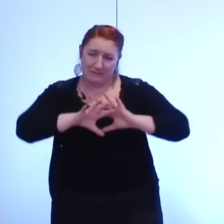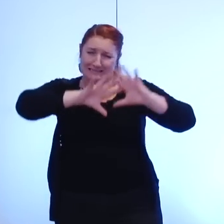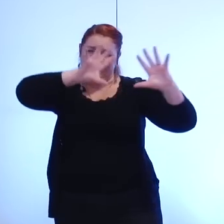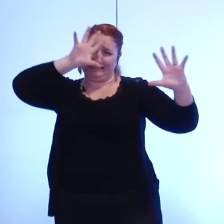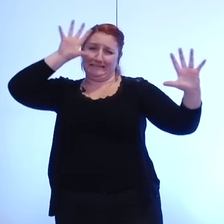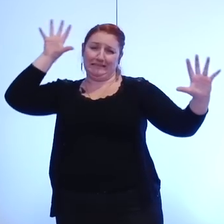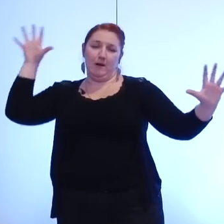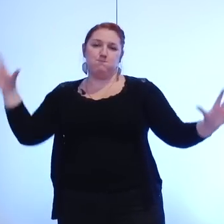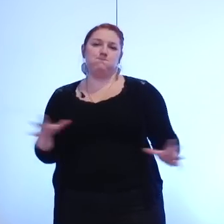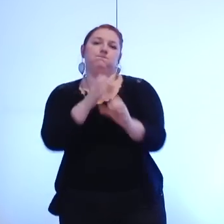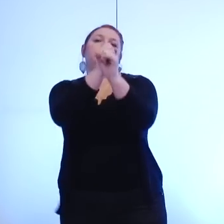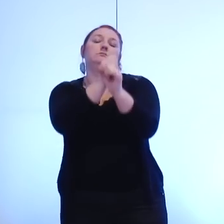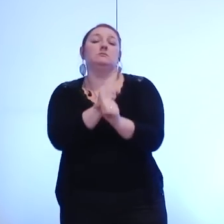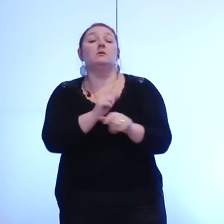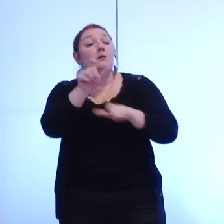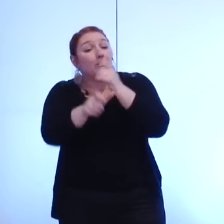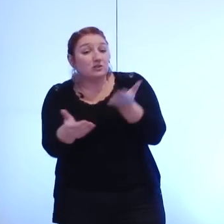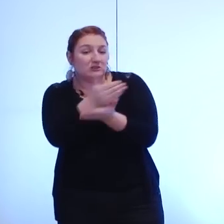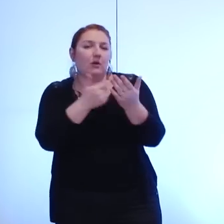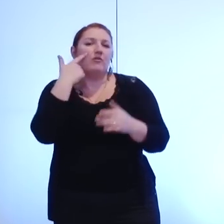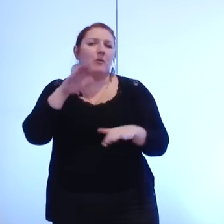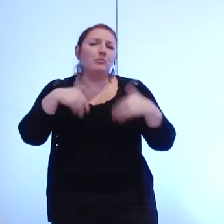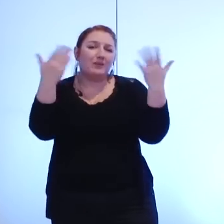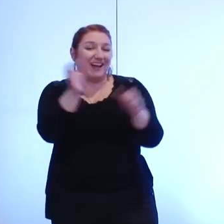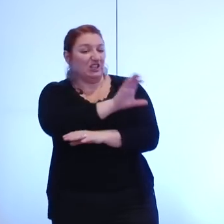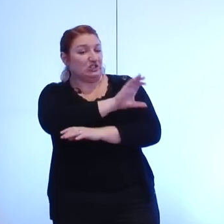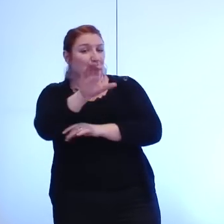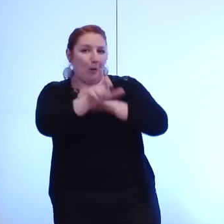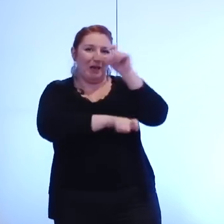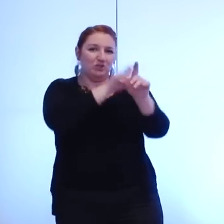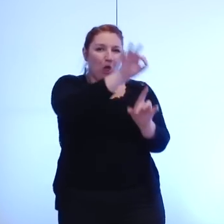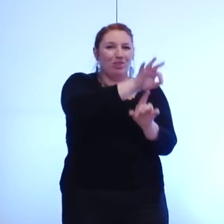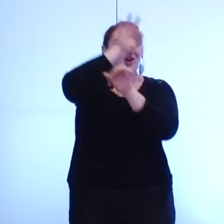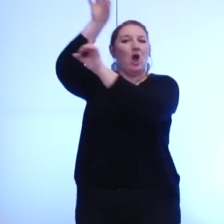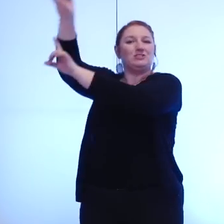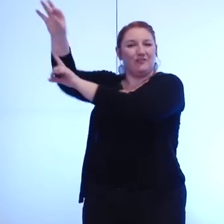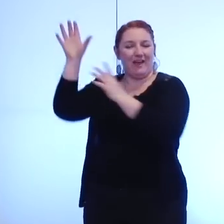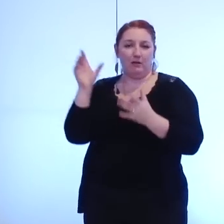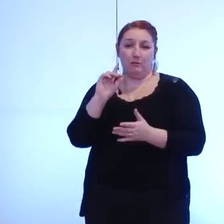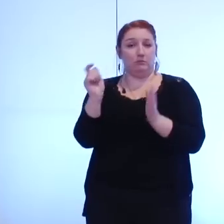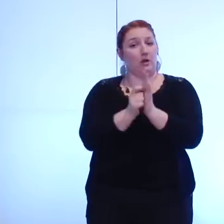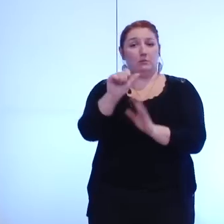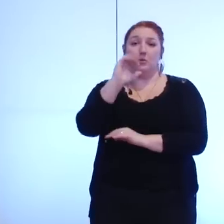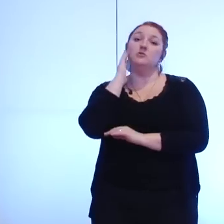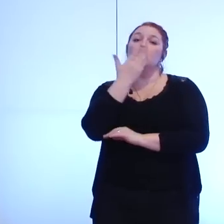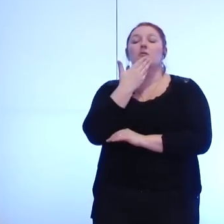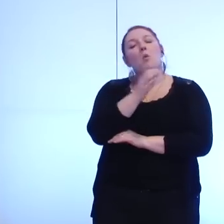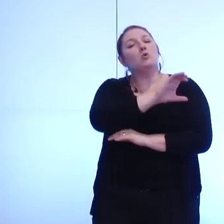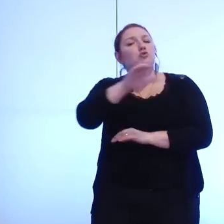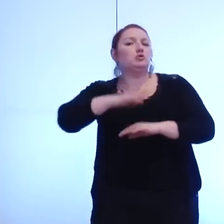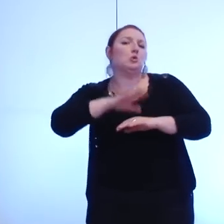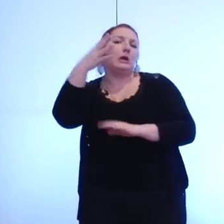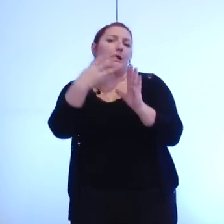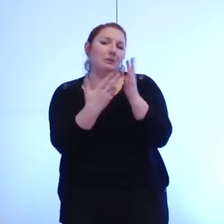nous le verrons un petit peu plus tard vous en avez trouvé 100 qu'on va pouvoir transférer dès le 1er janvier sur 4000 on est bien d'accord c'est pas grand chose